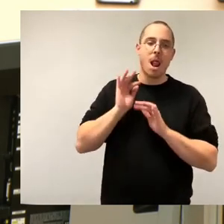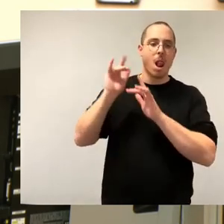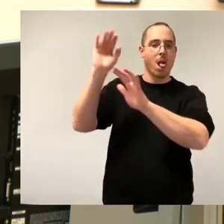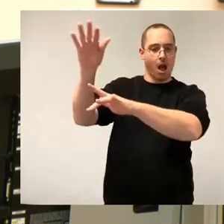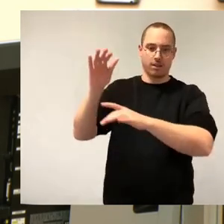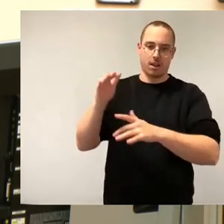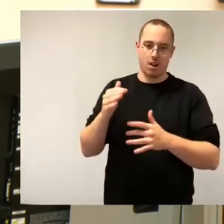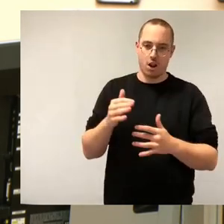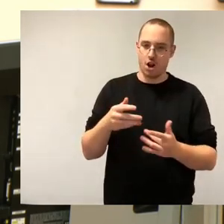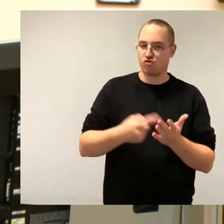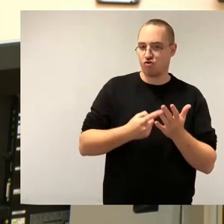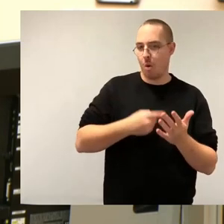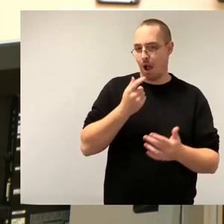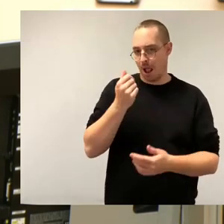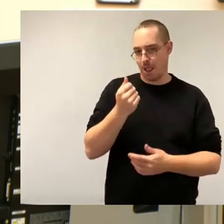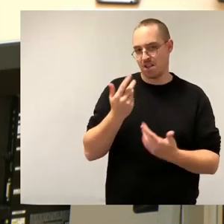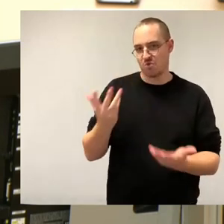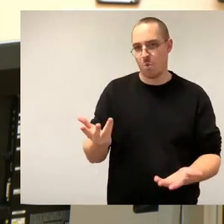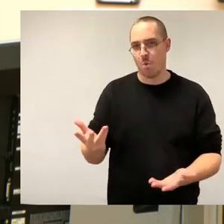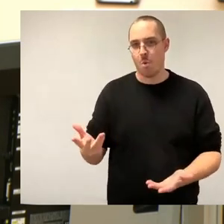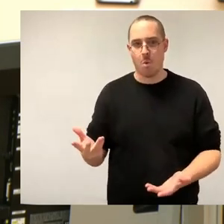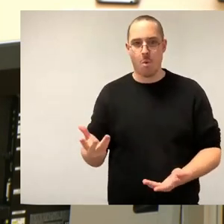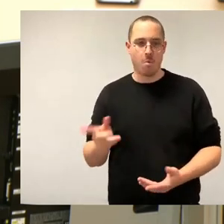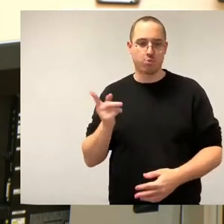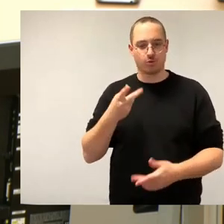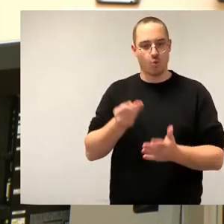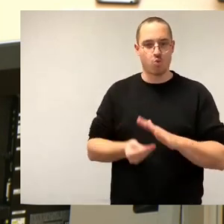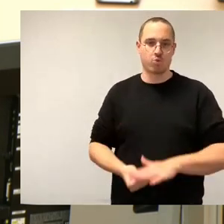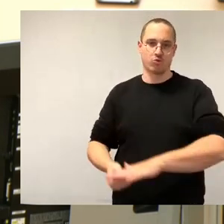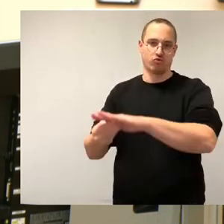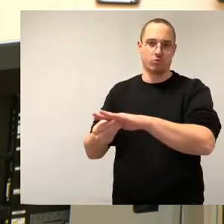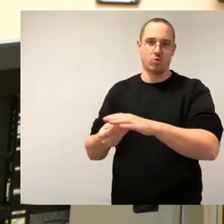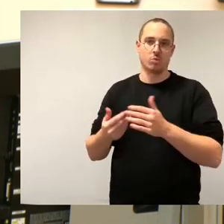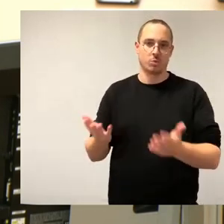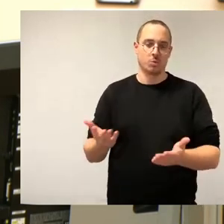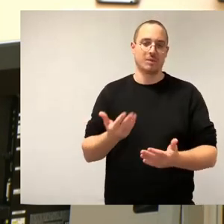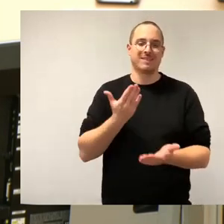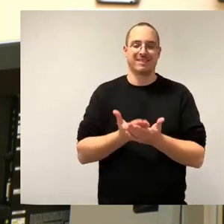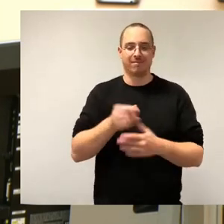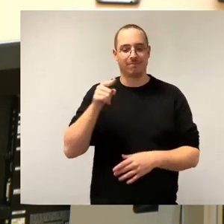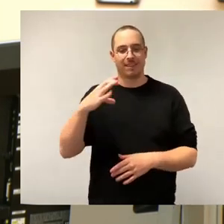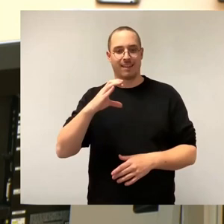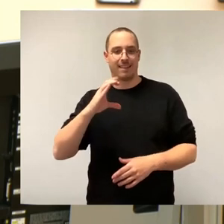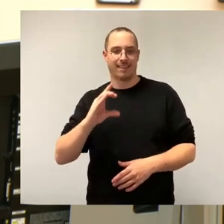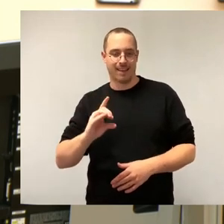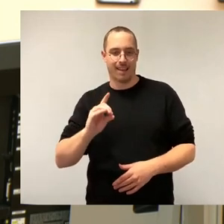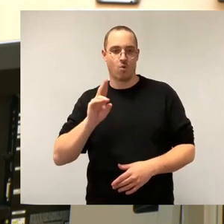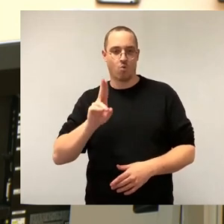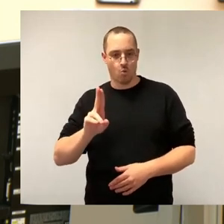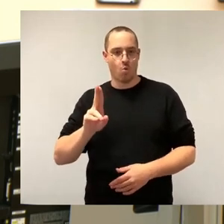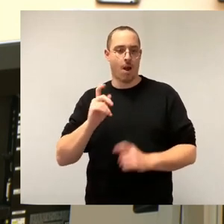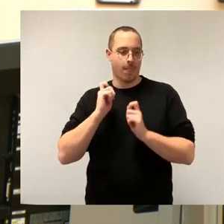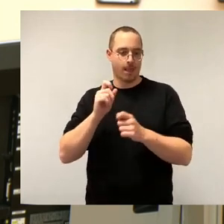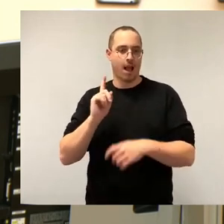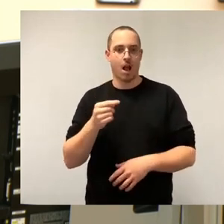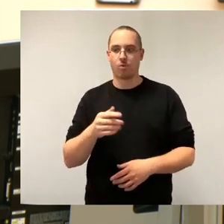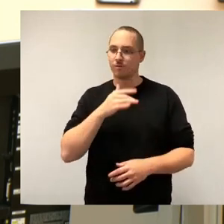verbunden. das ist ja auch, deswegen hängen wir es hier an den CDU-Antrag, werden auch umfangreiche Investitionen der öffentlichen